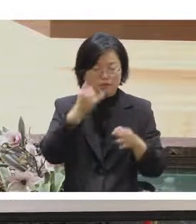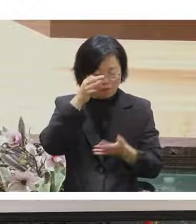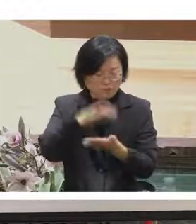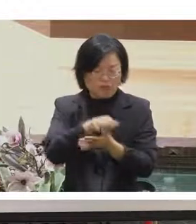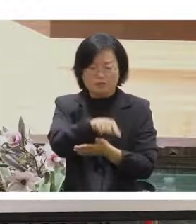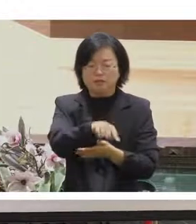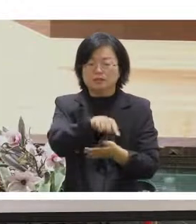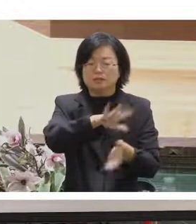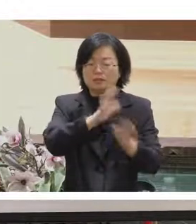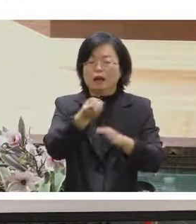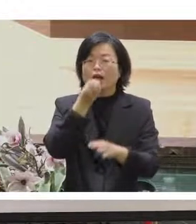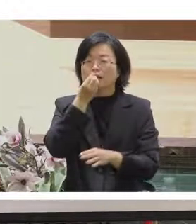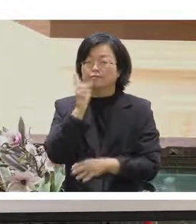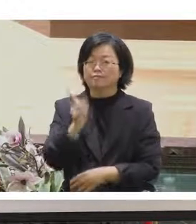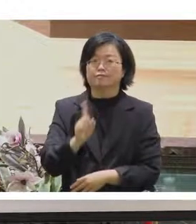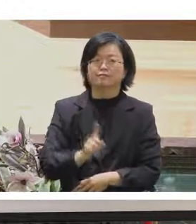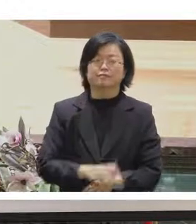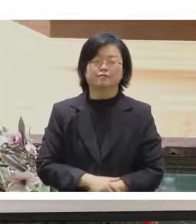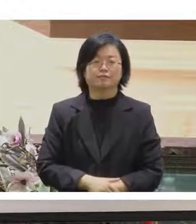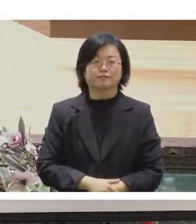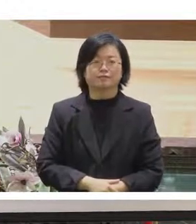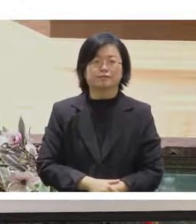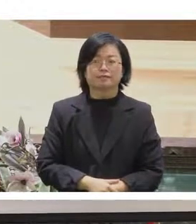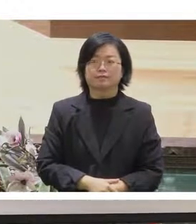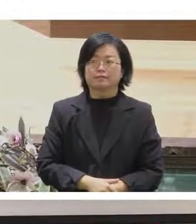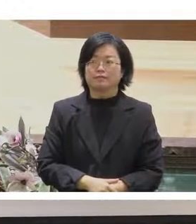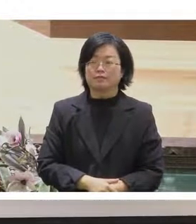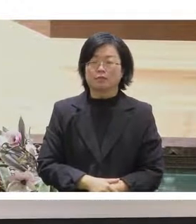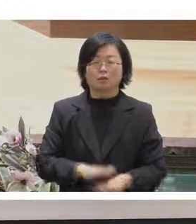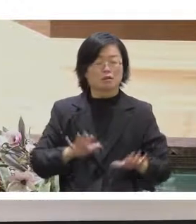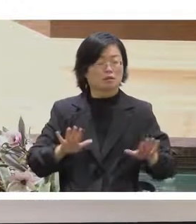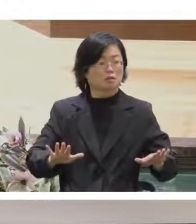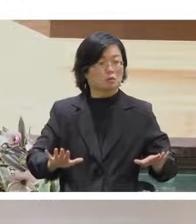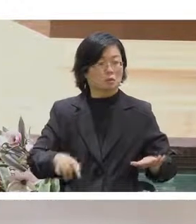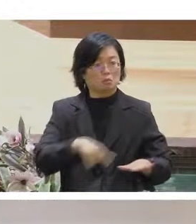好那我們現場的觀眾朋友有想要提問的嗎